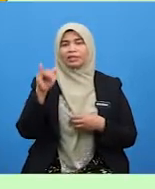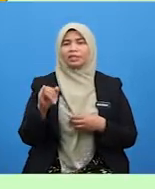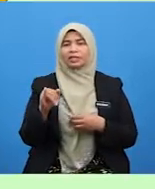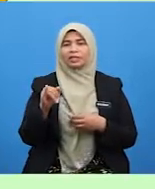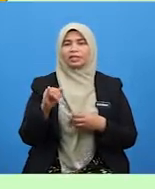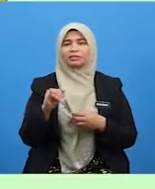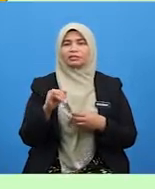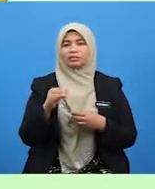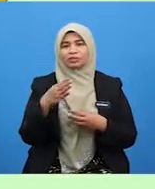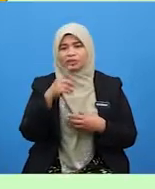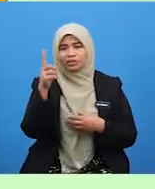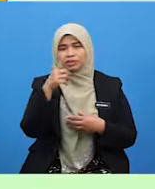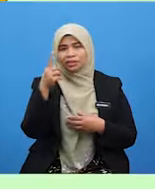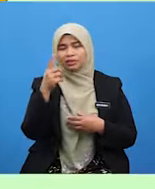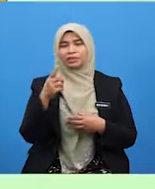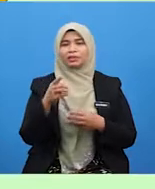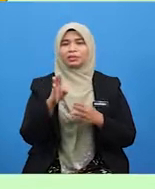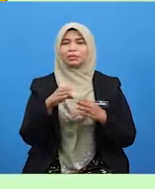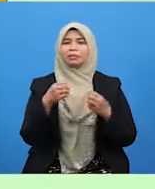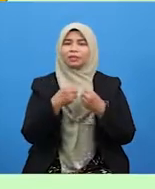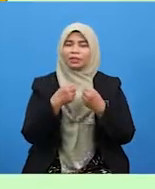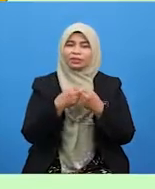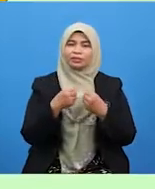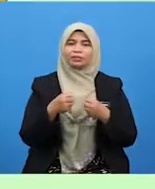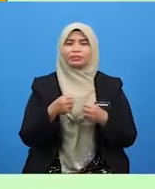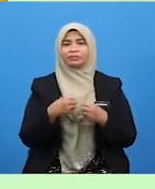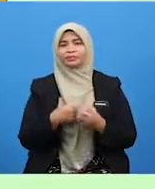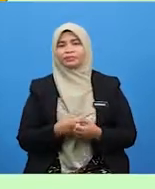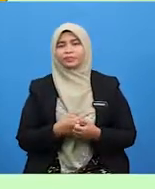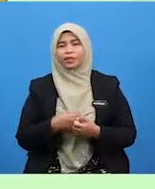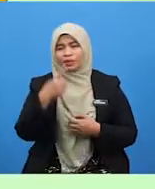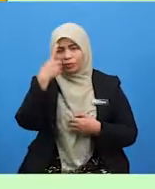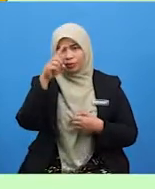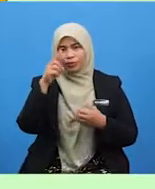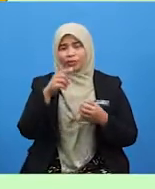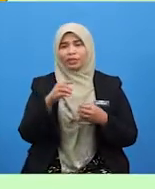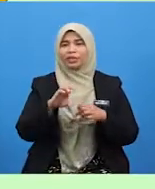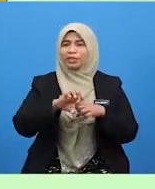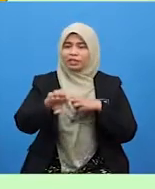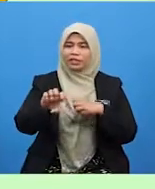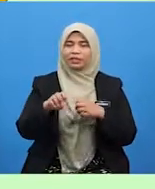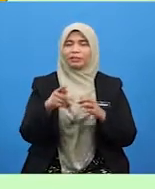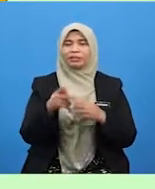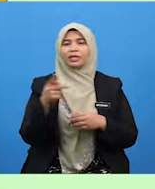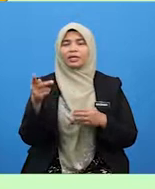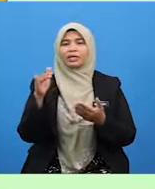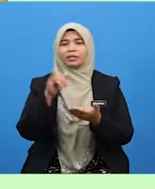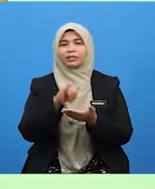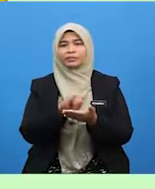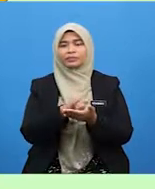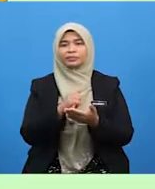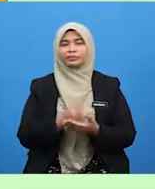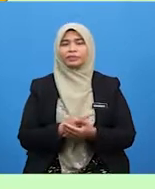-mana keluarga yang sentiasa berpecah belah untuk mengelakkan perkara